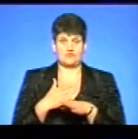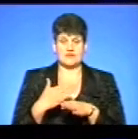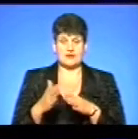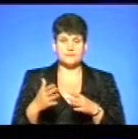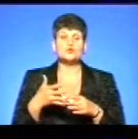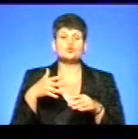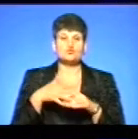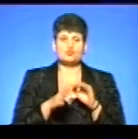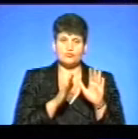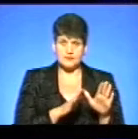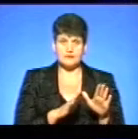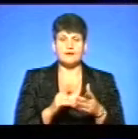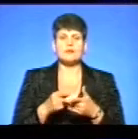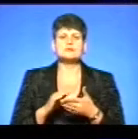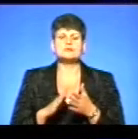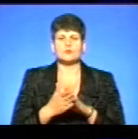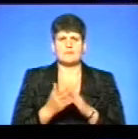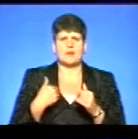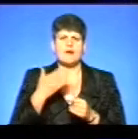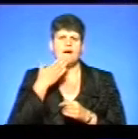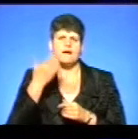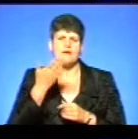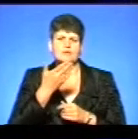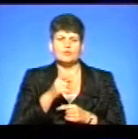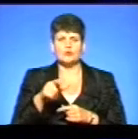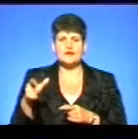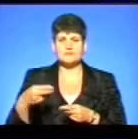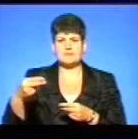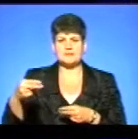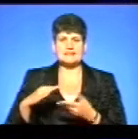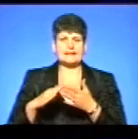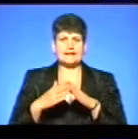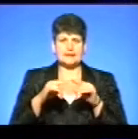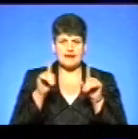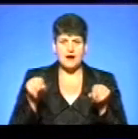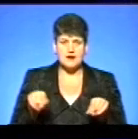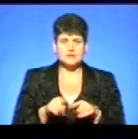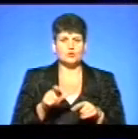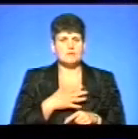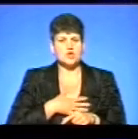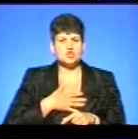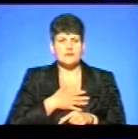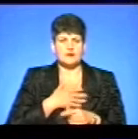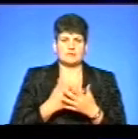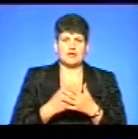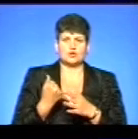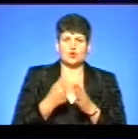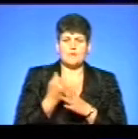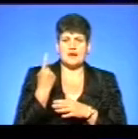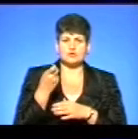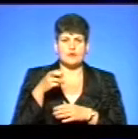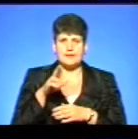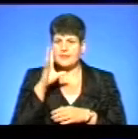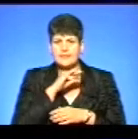зразуміли. Пане Володимире, от така ситуація. Ми агітуємо людей, щоб вони підписували ці декларації. Люди там дехто переживають, що я, наприклад, до 1 липня дехто